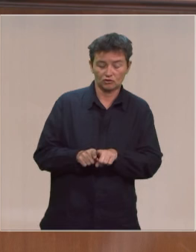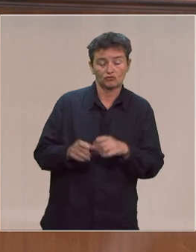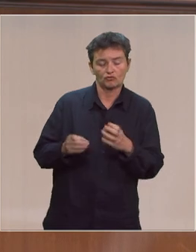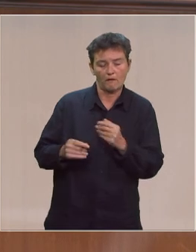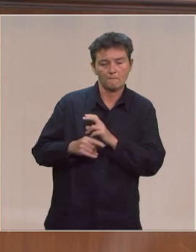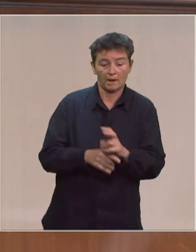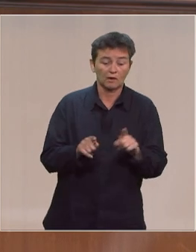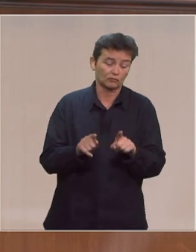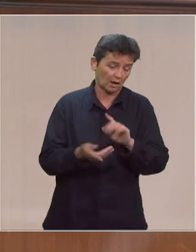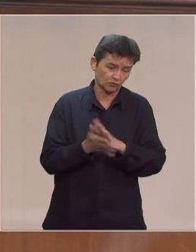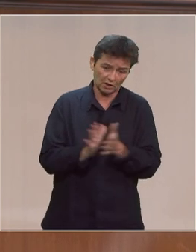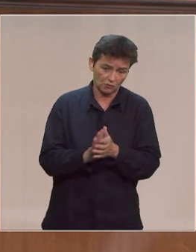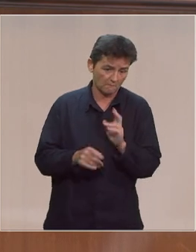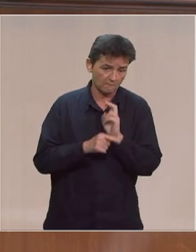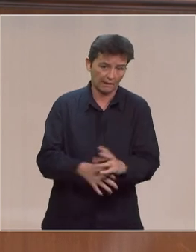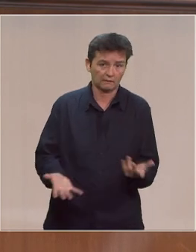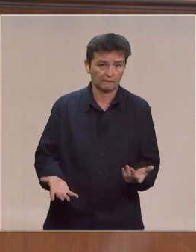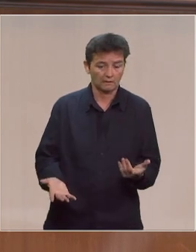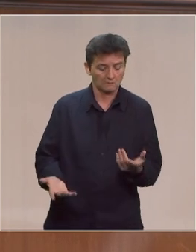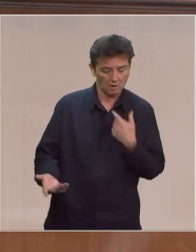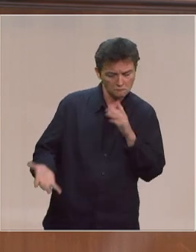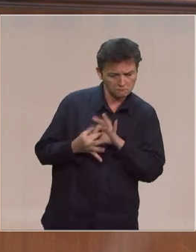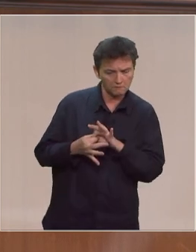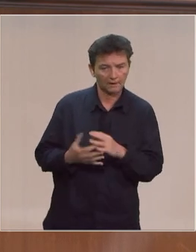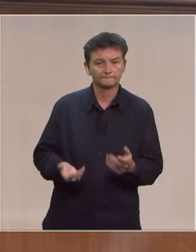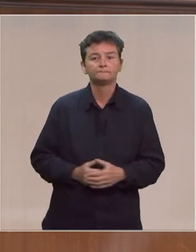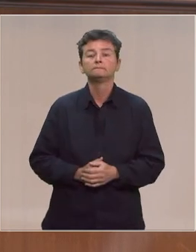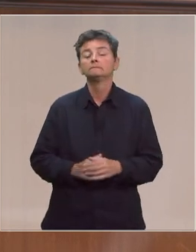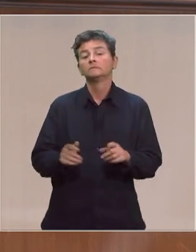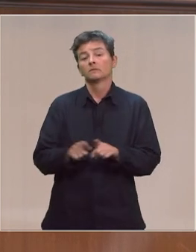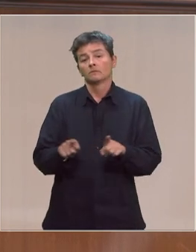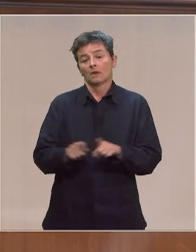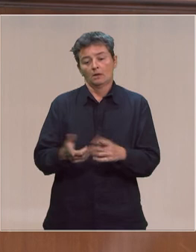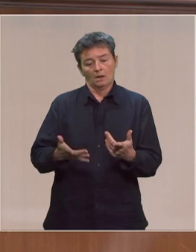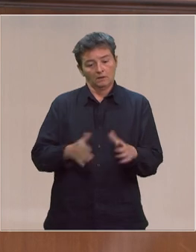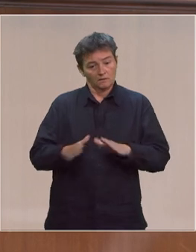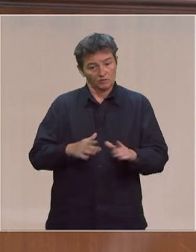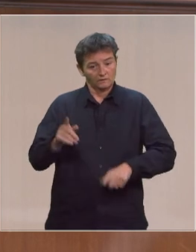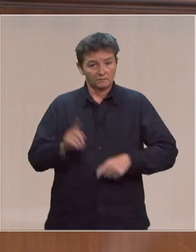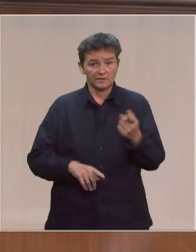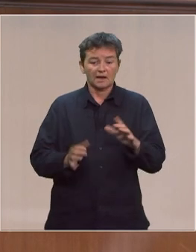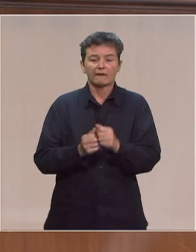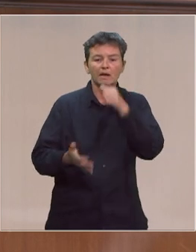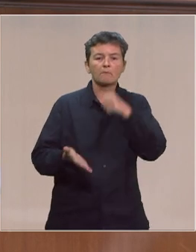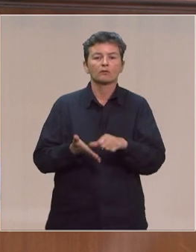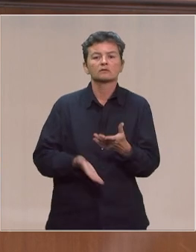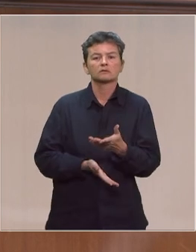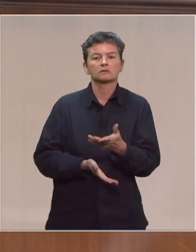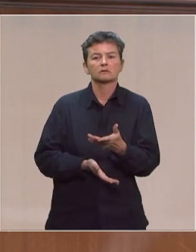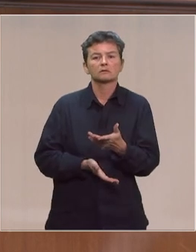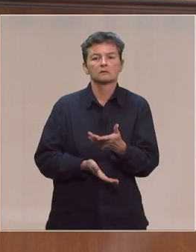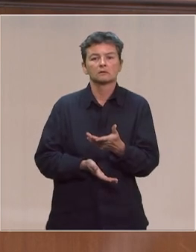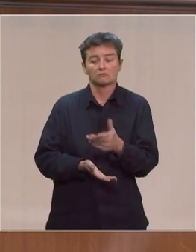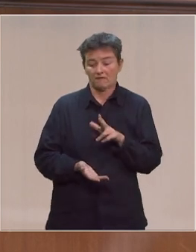et au monde associatif avec lesquels nous sommes la main dans la main et puis il y a aussi des dispositifs particuliers avec la poste qui va nous